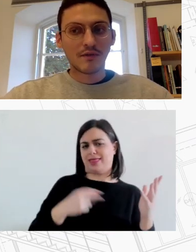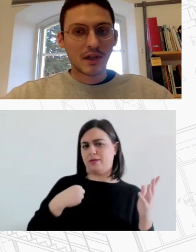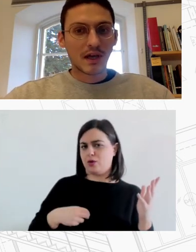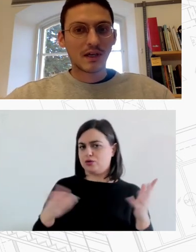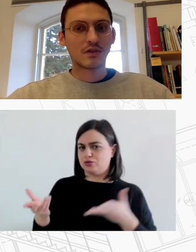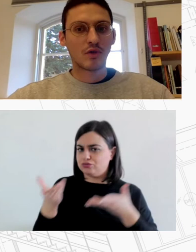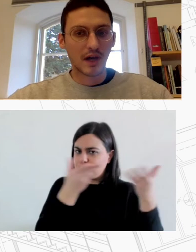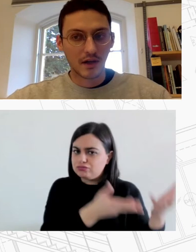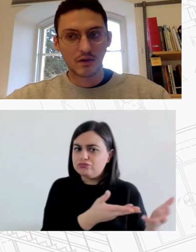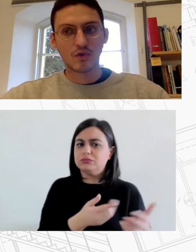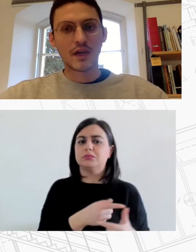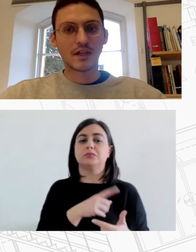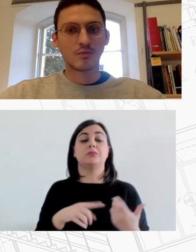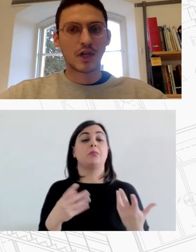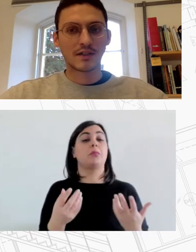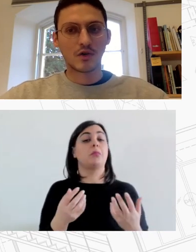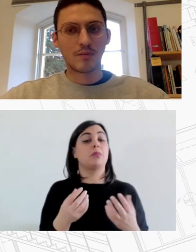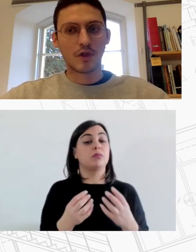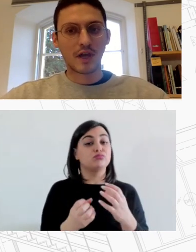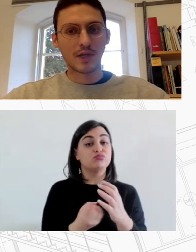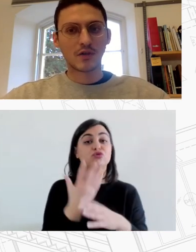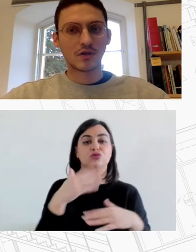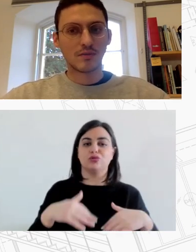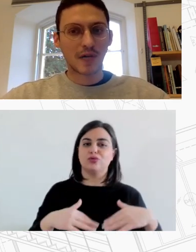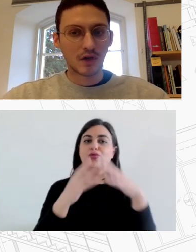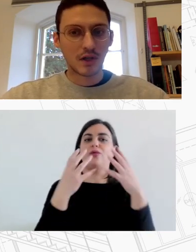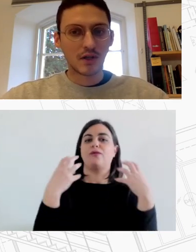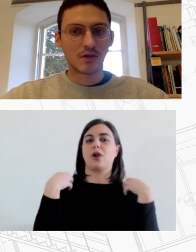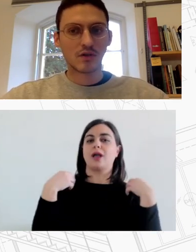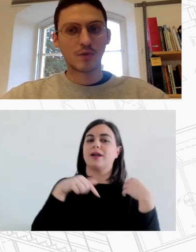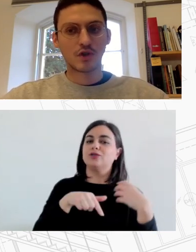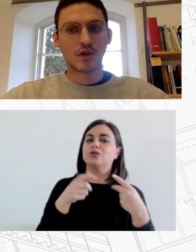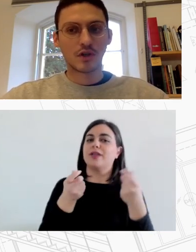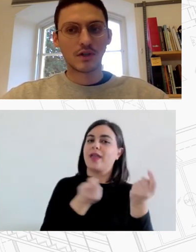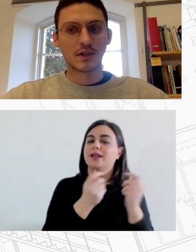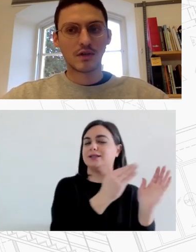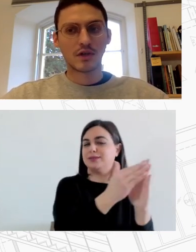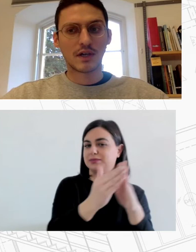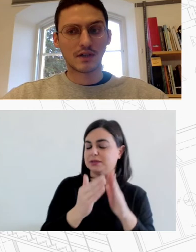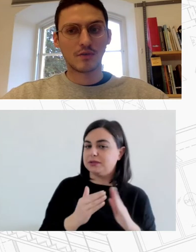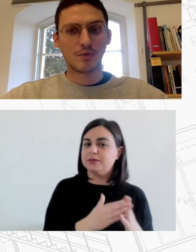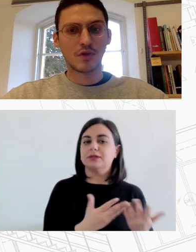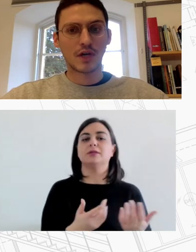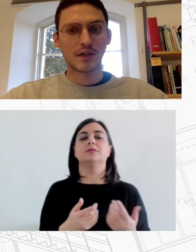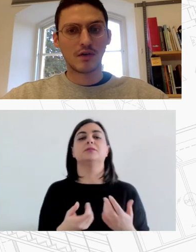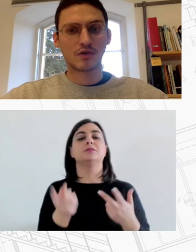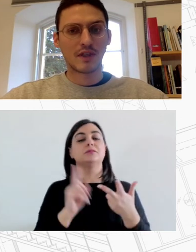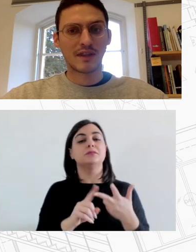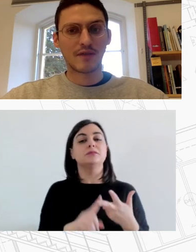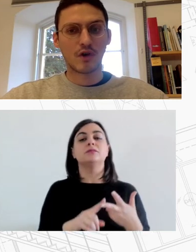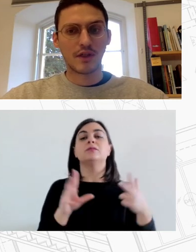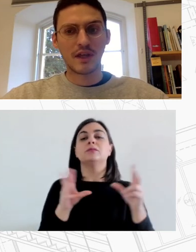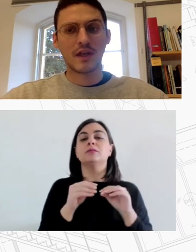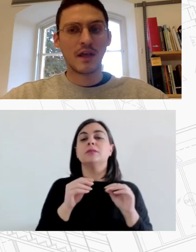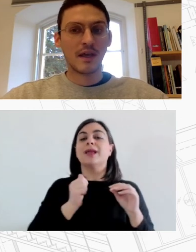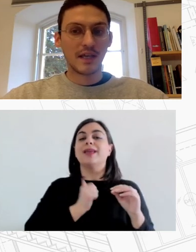θα αναλάβει τη διαχείριση του διαθέσιμου στεγαστικού αποθέματος Παροχή κινήτρων προς ιδιοκτήτες και ενώ και αν χρησιμοποιεί των κατοικιών ώστε να